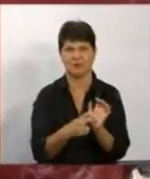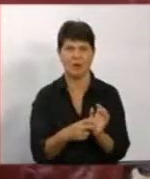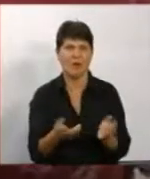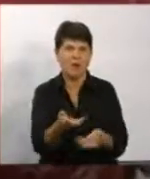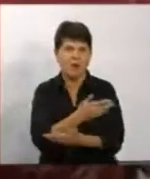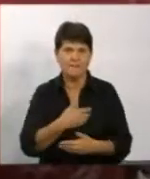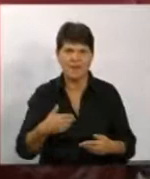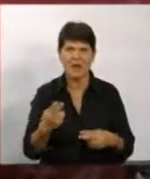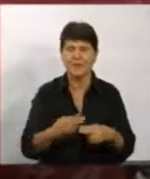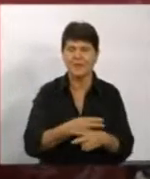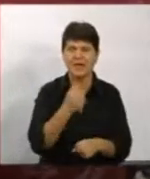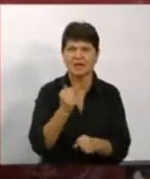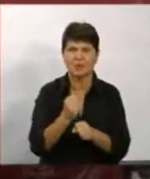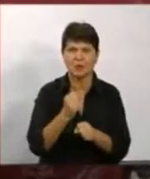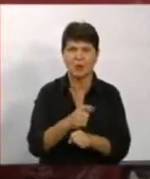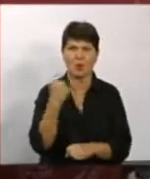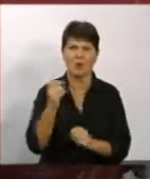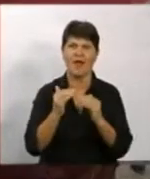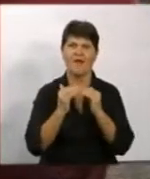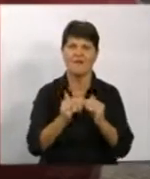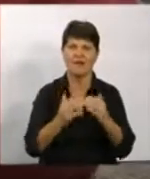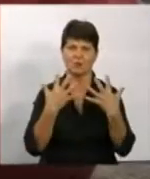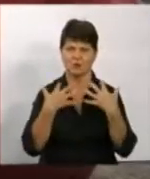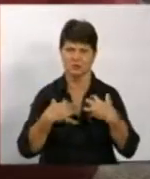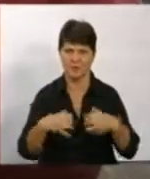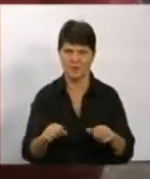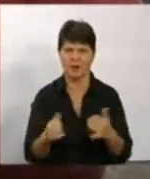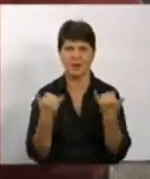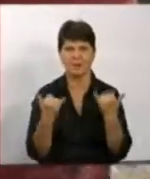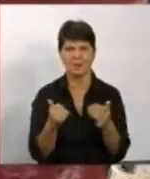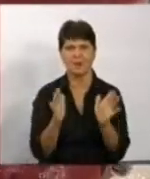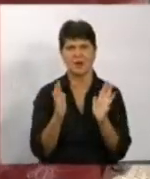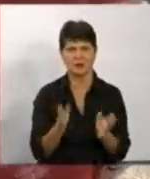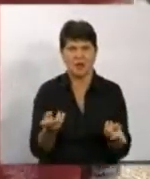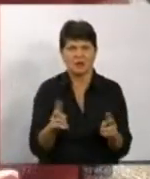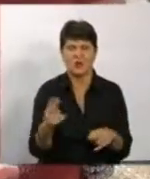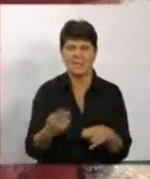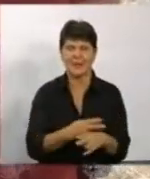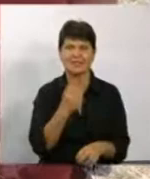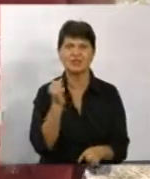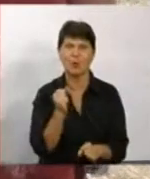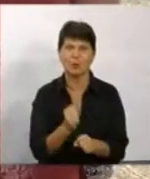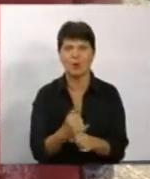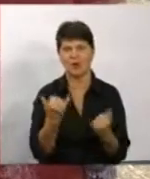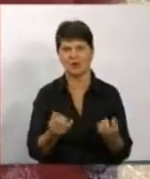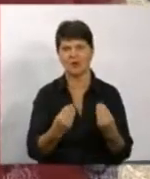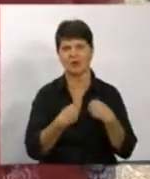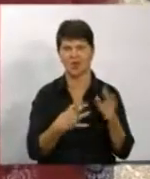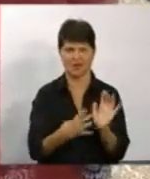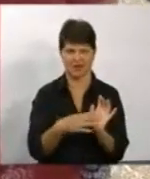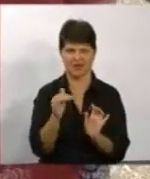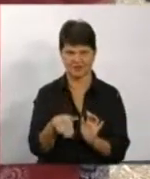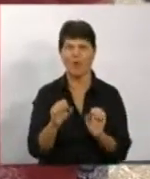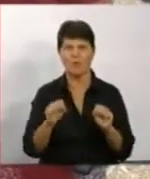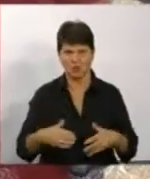без роботи сидимо, в нас забрали ферму, ми були на роботі. Тепер ми лишилися без роботи і тепер нам дають 9 тисяч. Можна